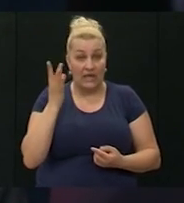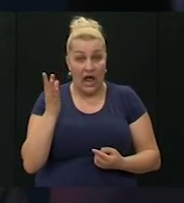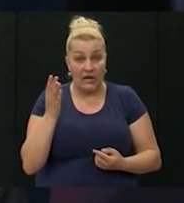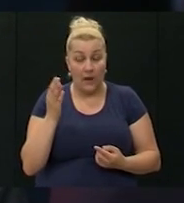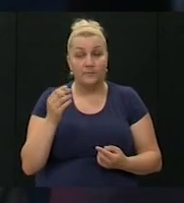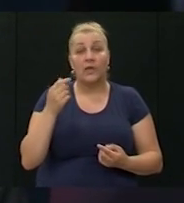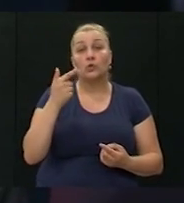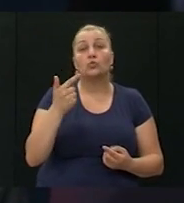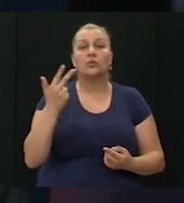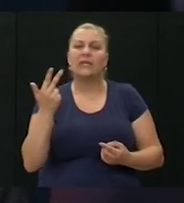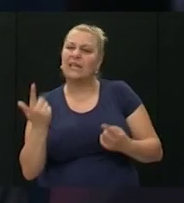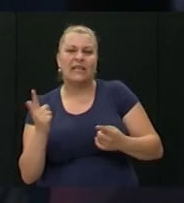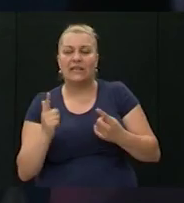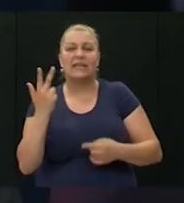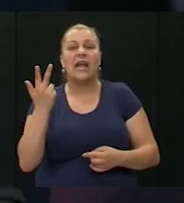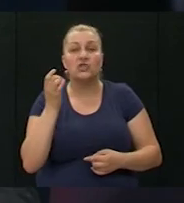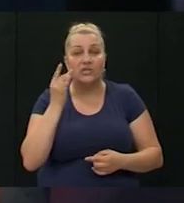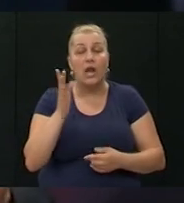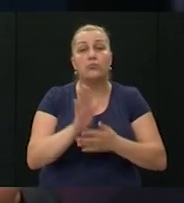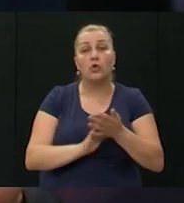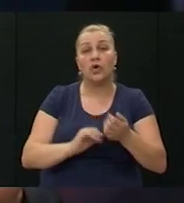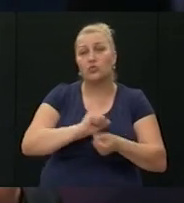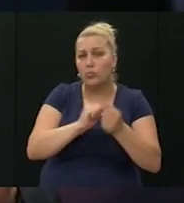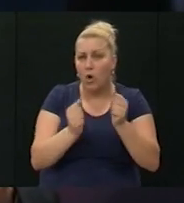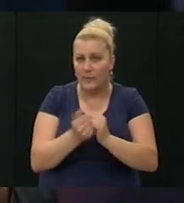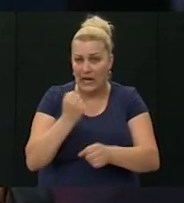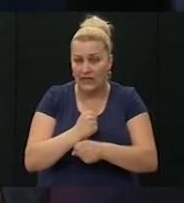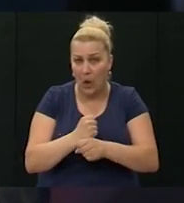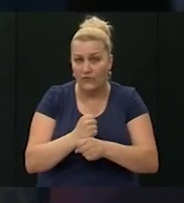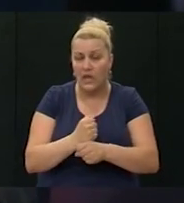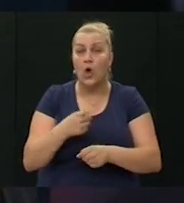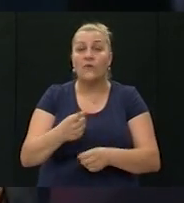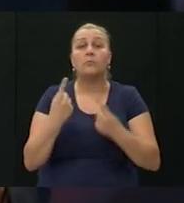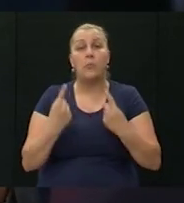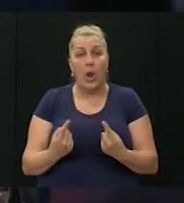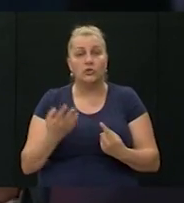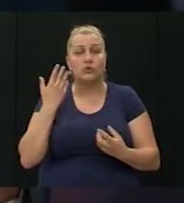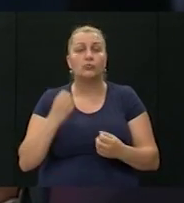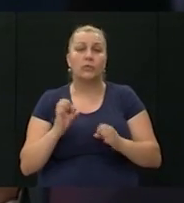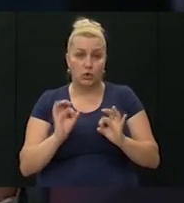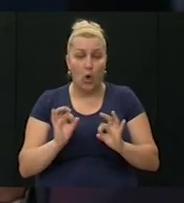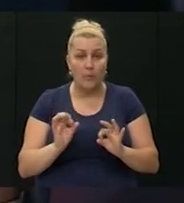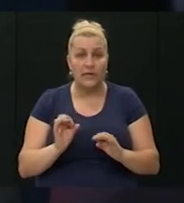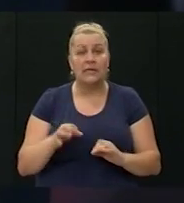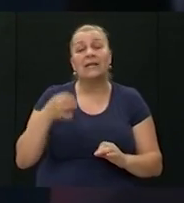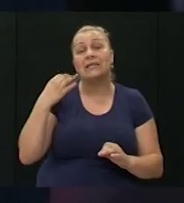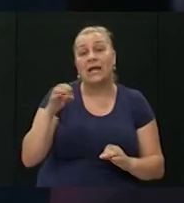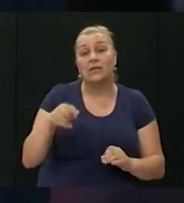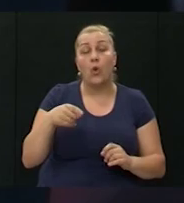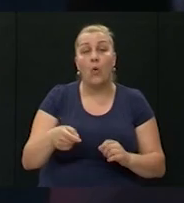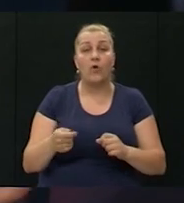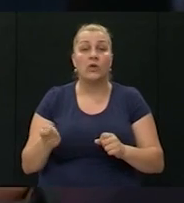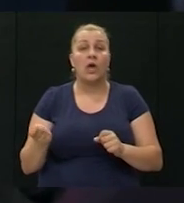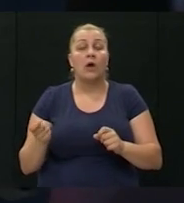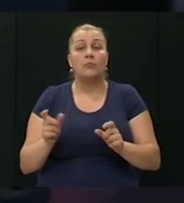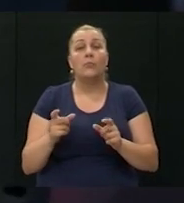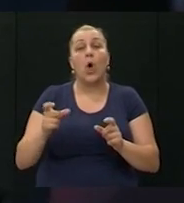već drugi i treći dan su počela borbena djelovanja. Položaje koje smo imali su bili prilično dobri, dominantni. Jedino, u toj